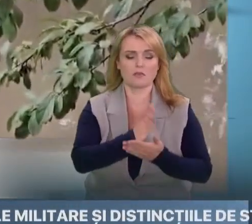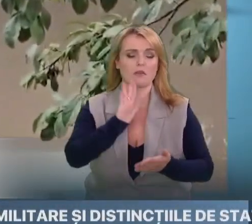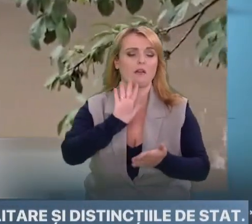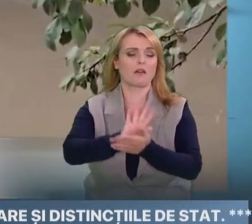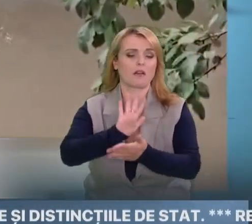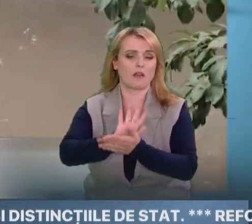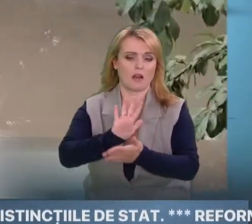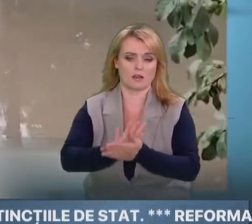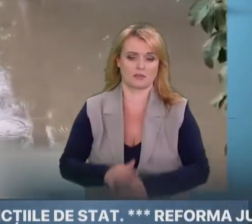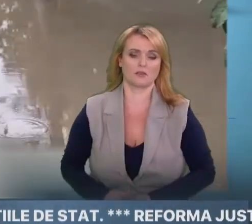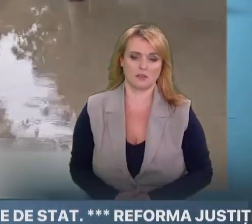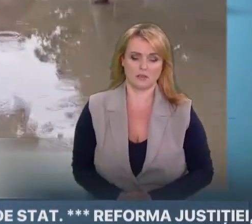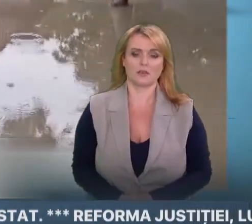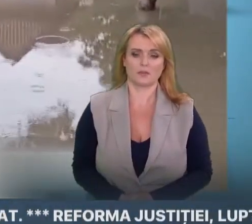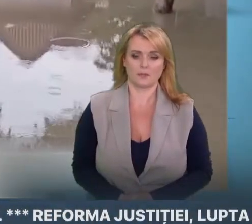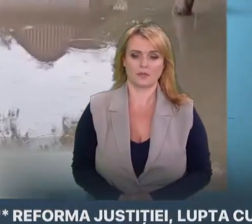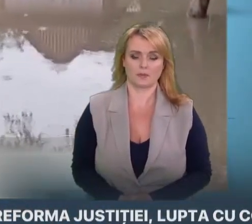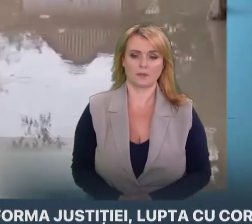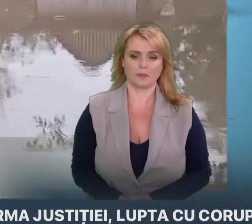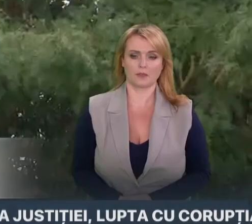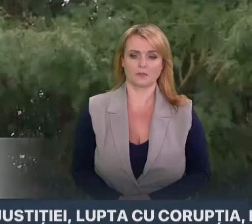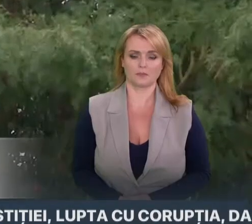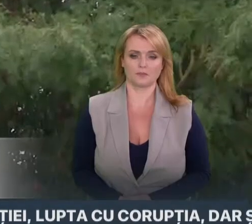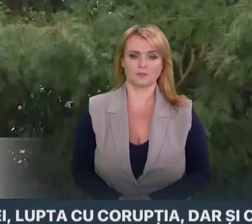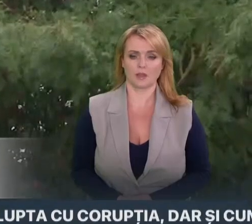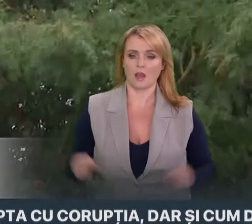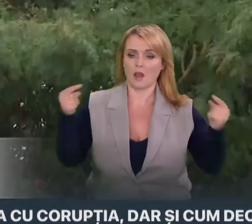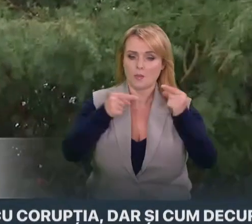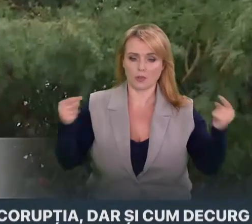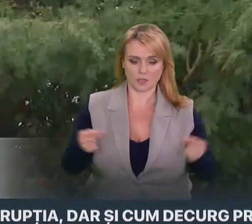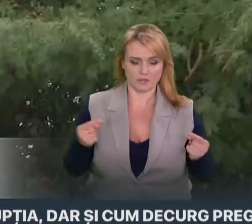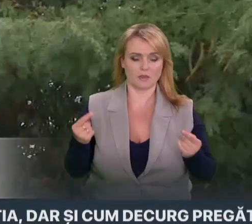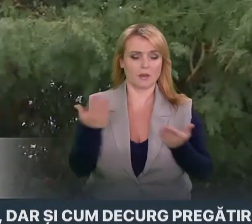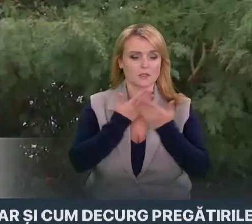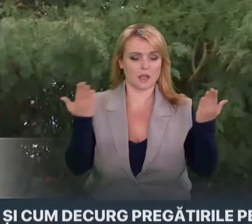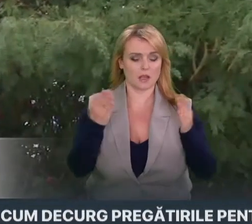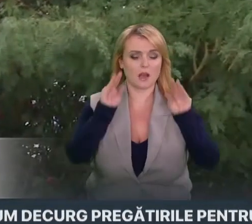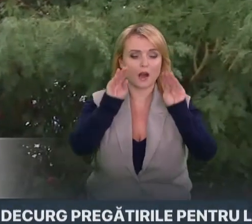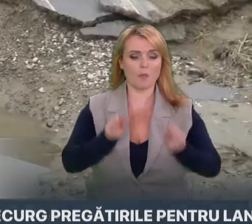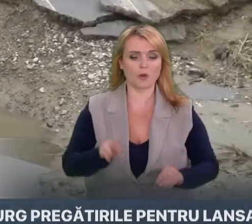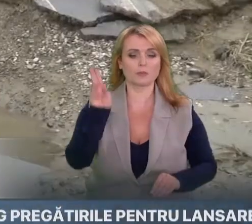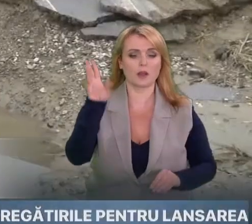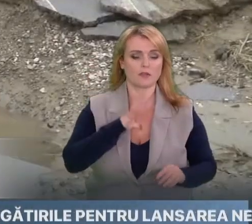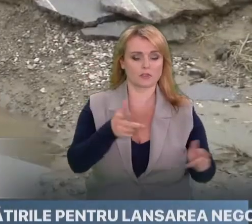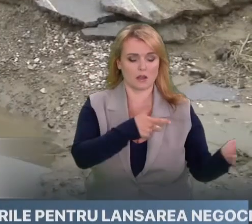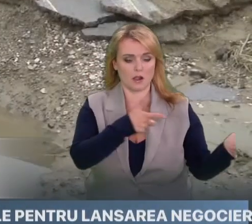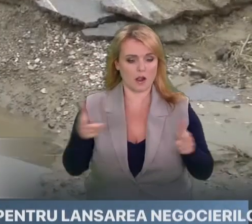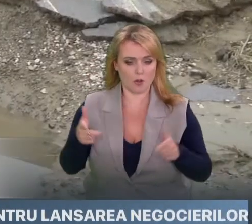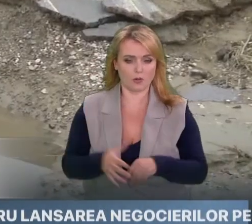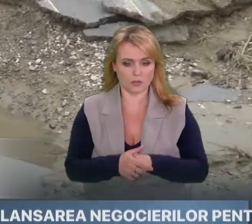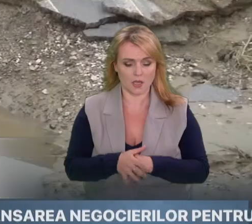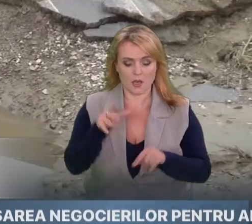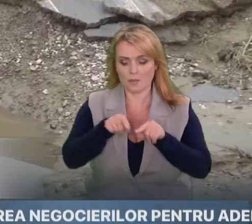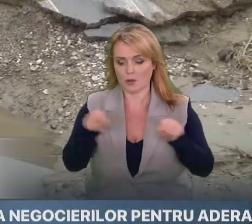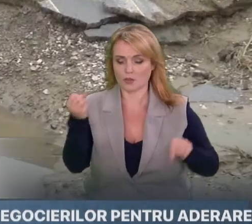se revarsă din albea râului și provoacă inundații. Potrivit ultimului raport al Inspectoratului General pentru situații de urgență în